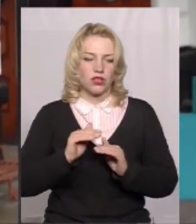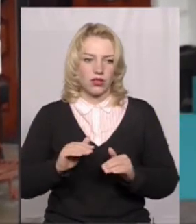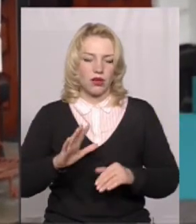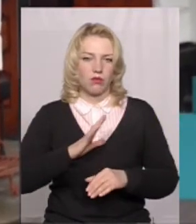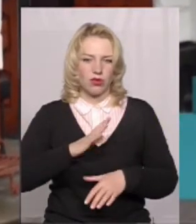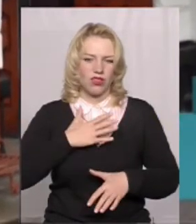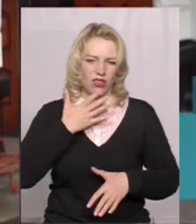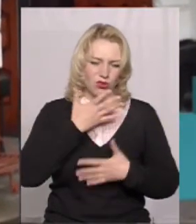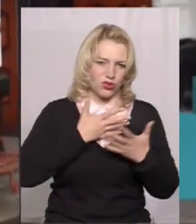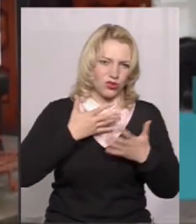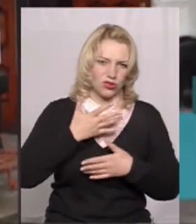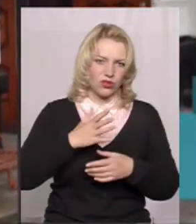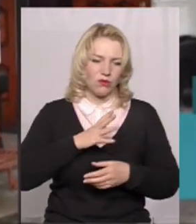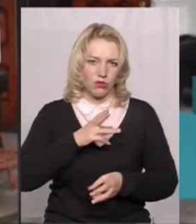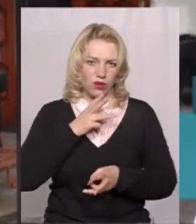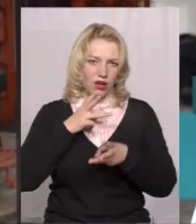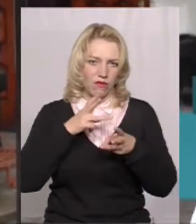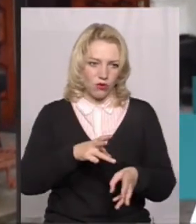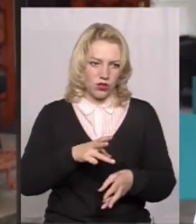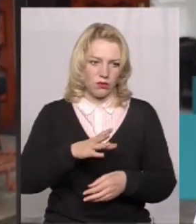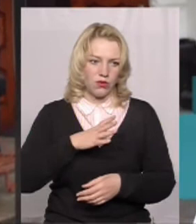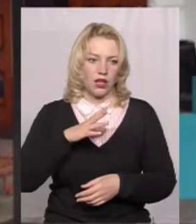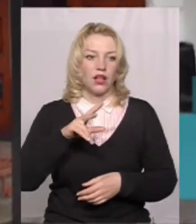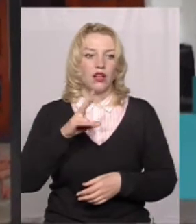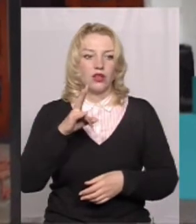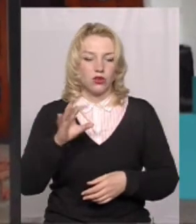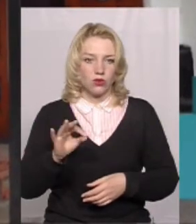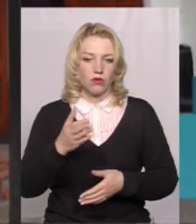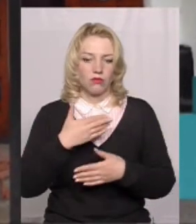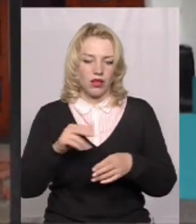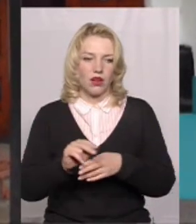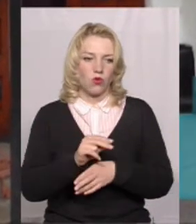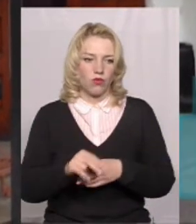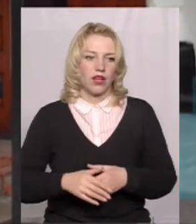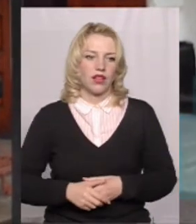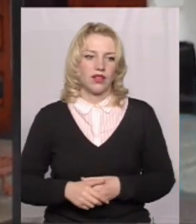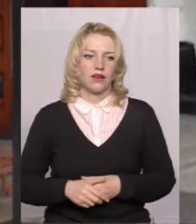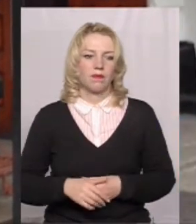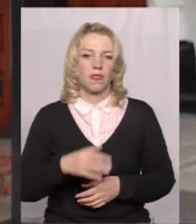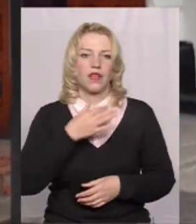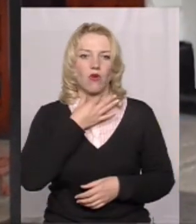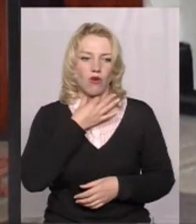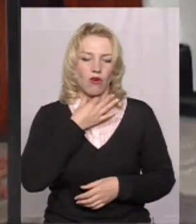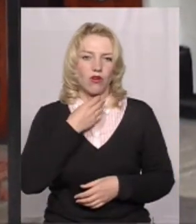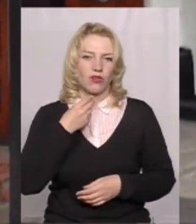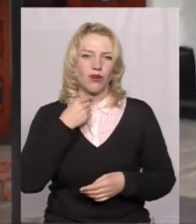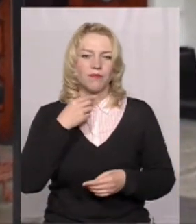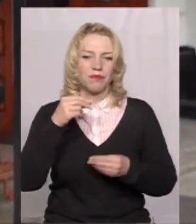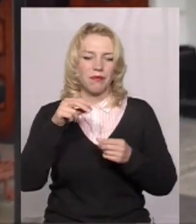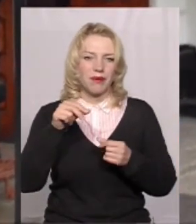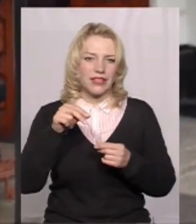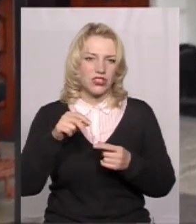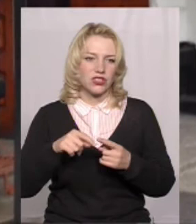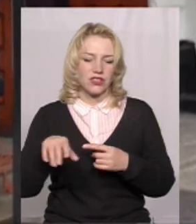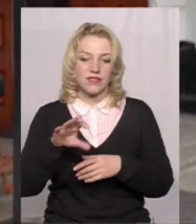тошнота, навіть бувало, що і рвота була. Ми лікували горло, першиня в горлі. У нас